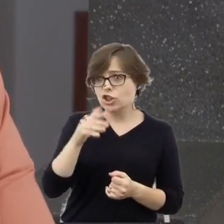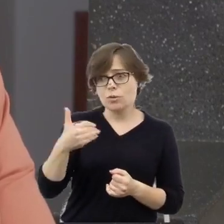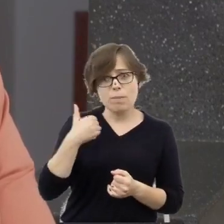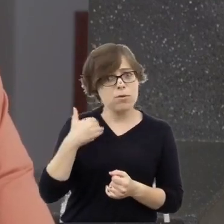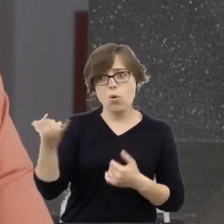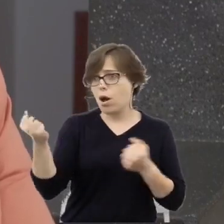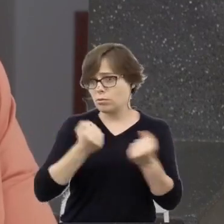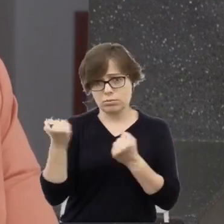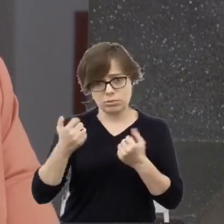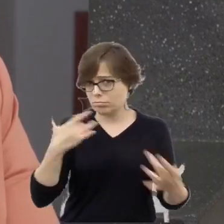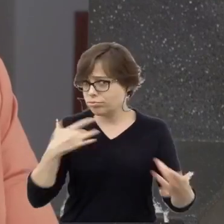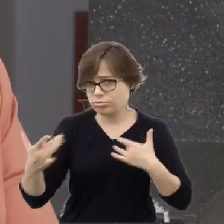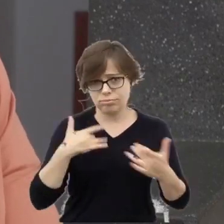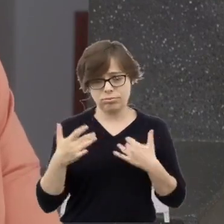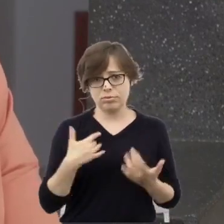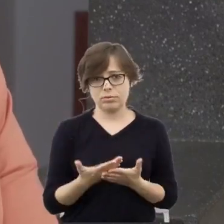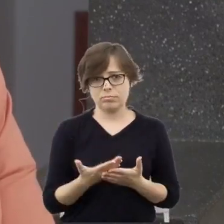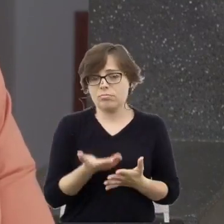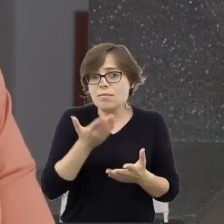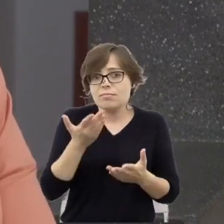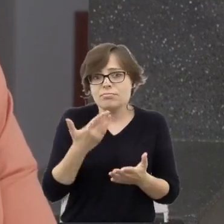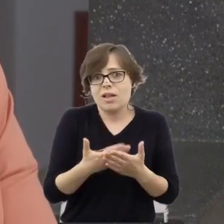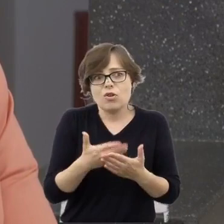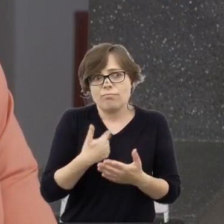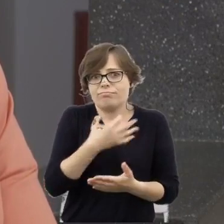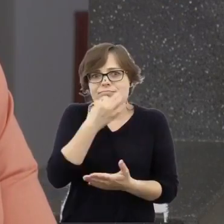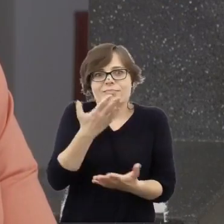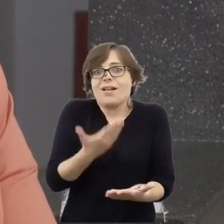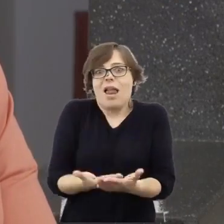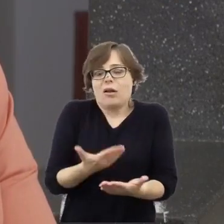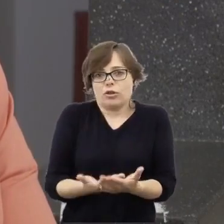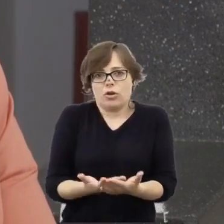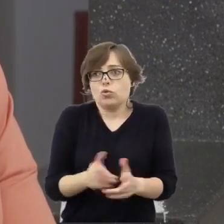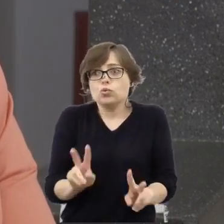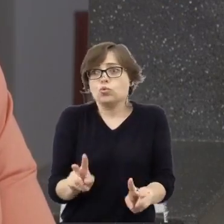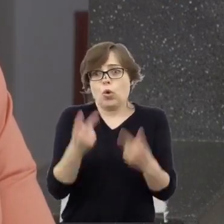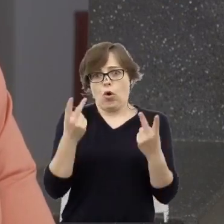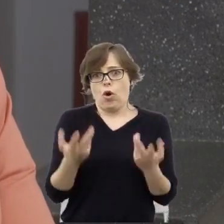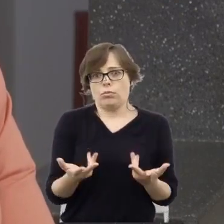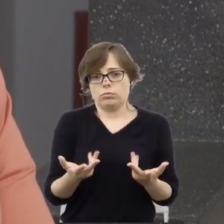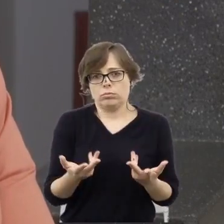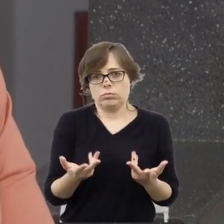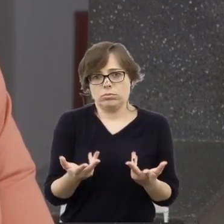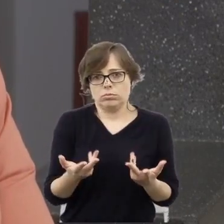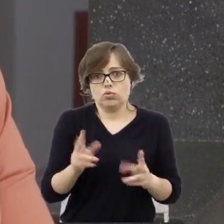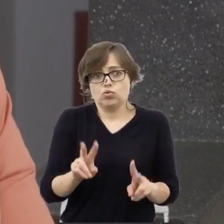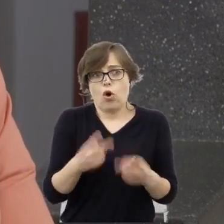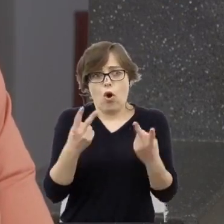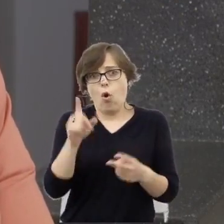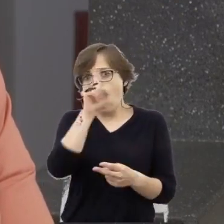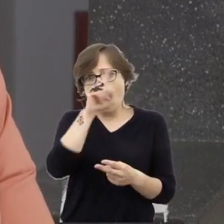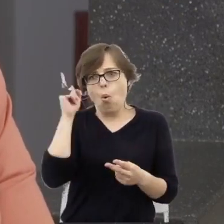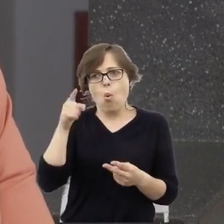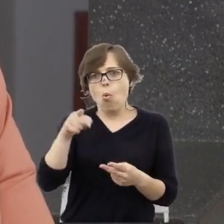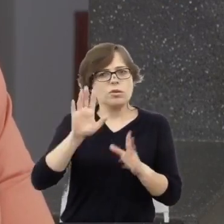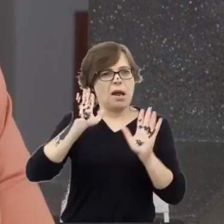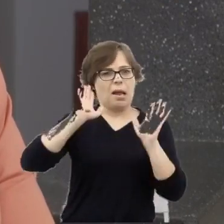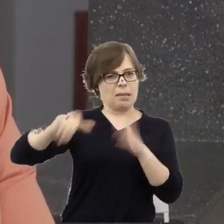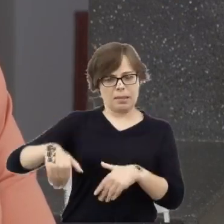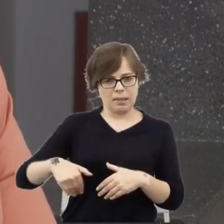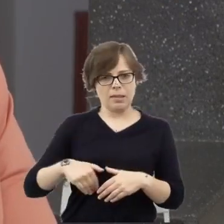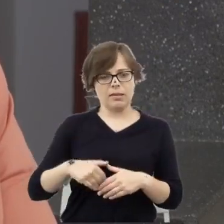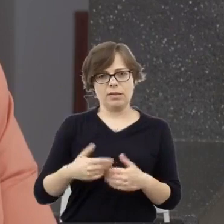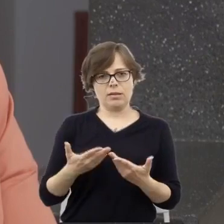Żydzi. Co stało się, że jakby nie brano tego pod uwagę jakoś bez